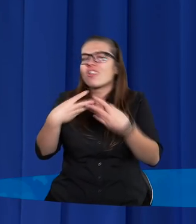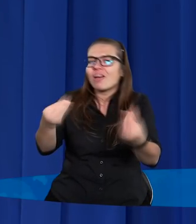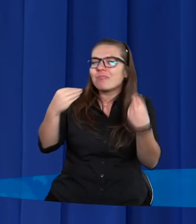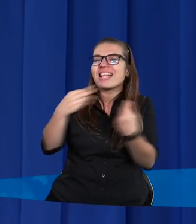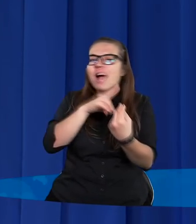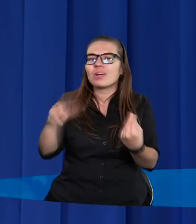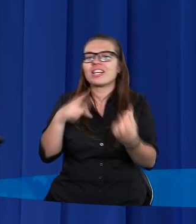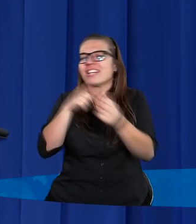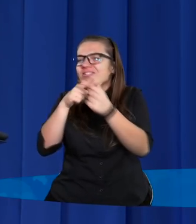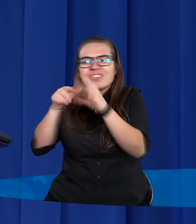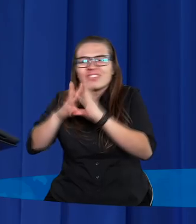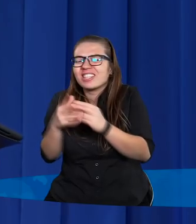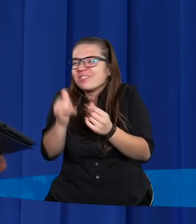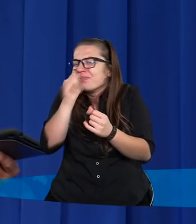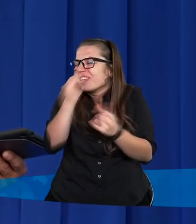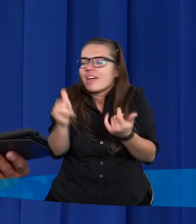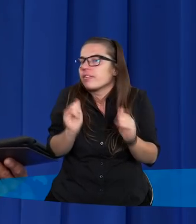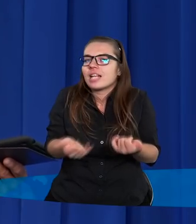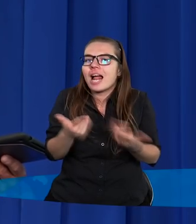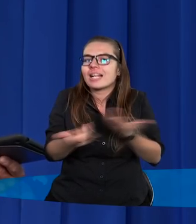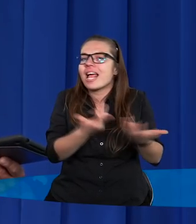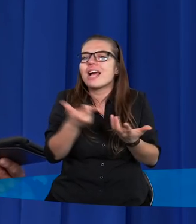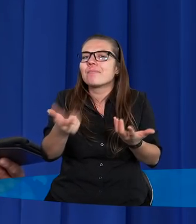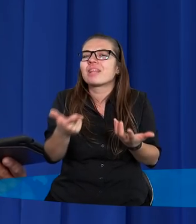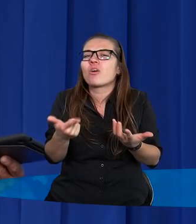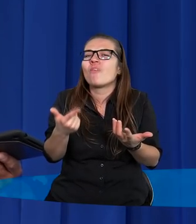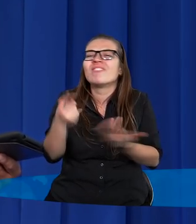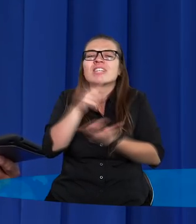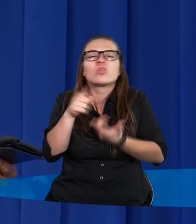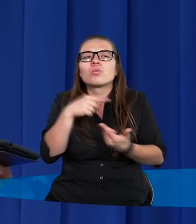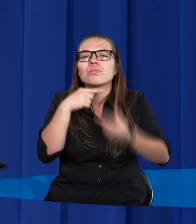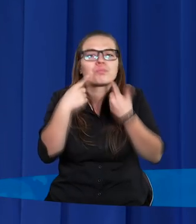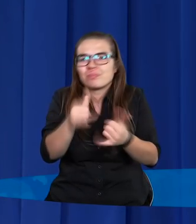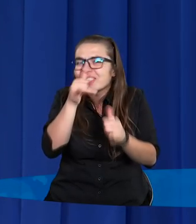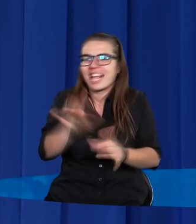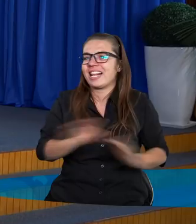czego nie jest w stanie nigdzie kupić. Nikt z ludzi.